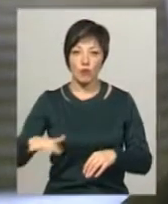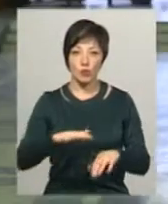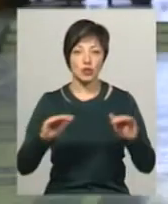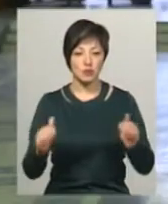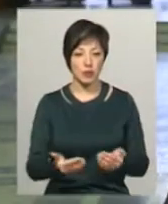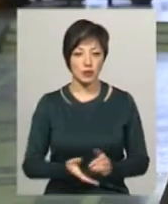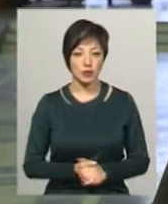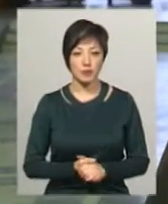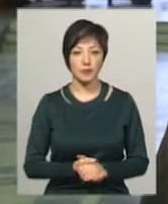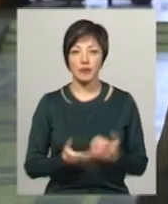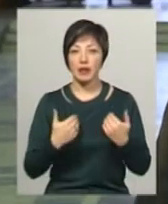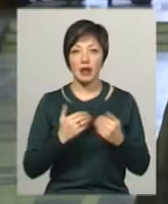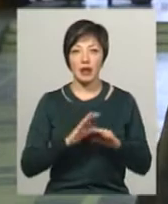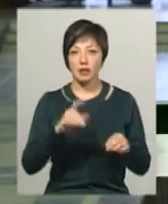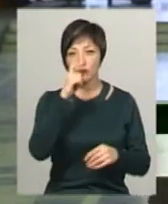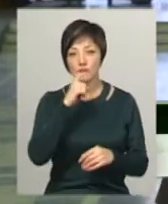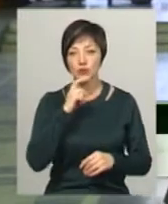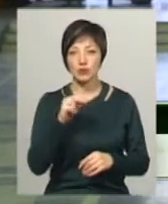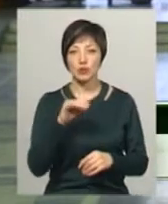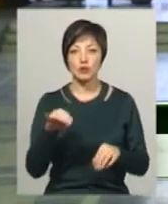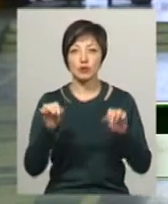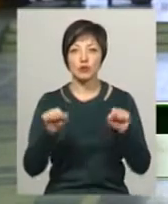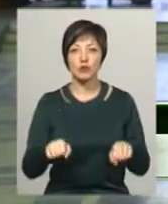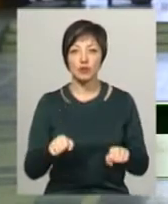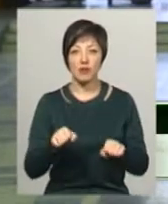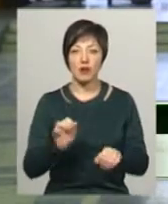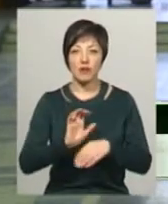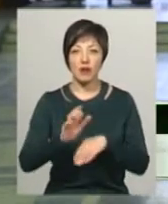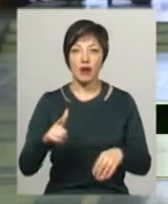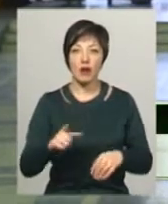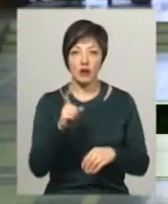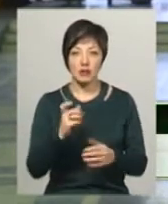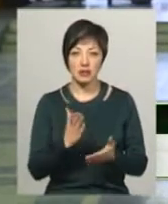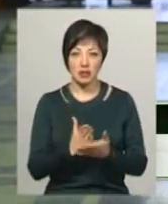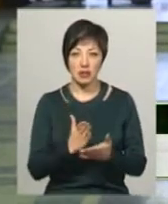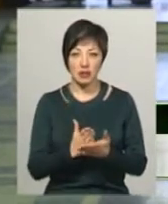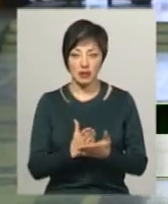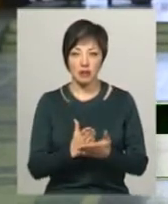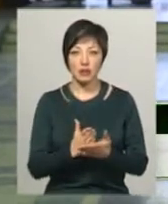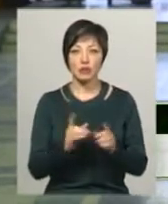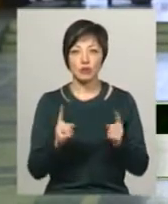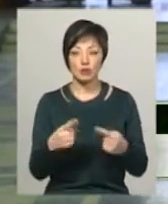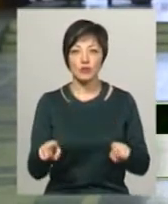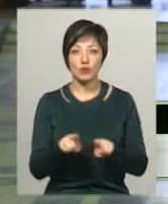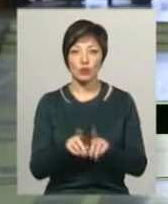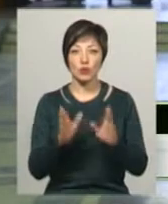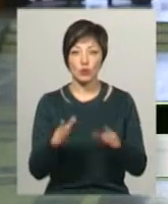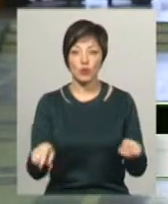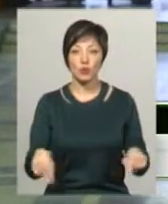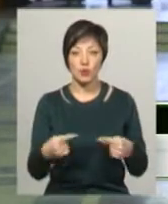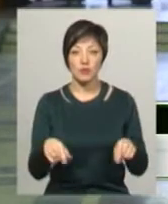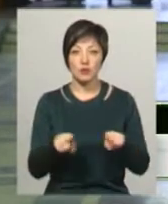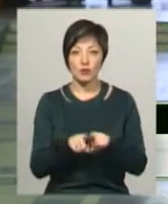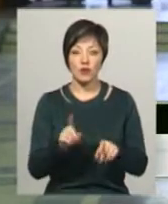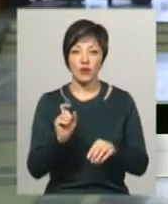зменшаться. Я не розумію, чи можна стримати викиди в парникових газів, які є вуглекислі гази, тому що вони все равно будуть витворюватися, все равно